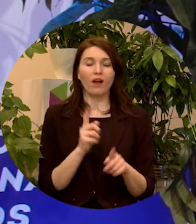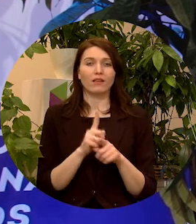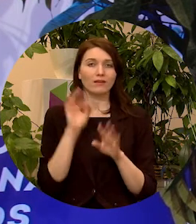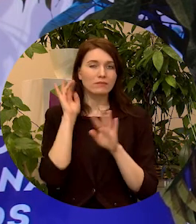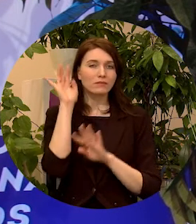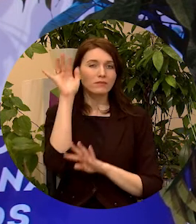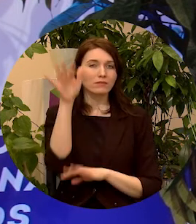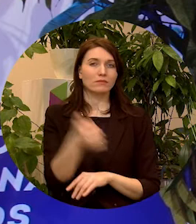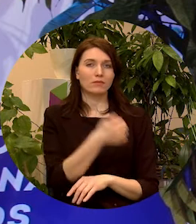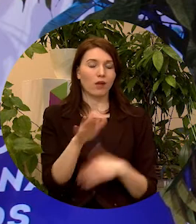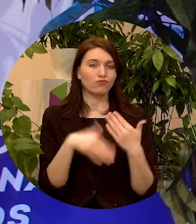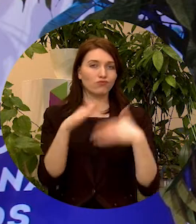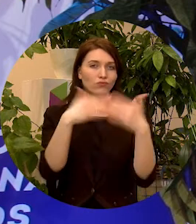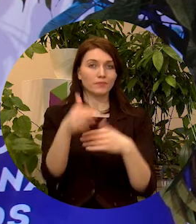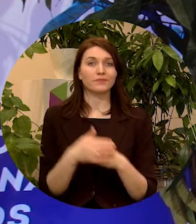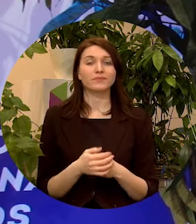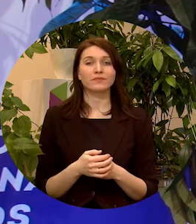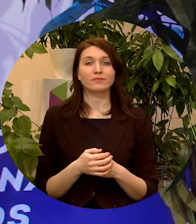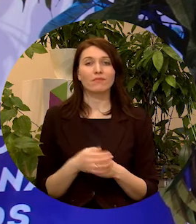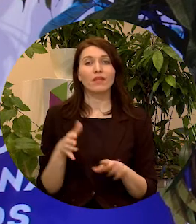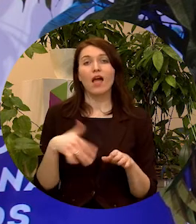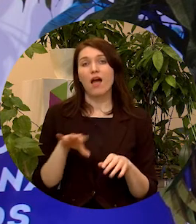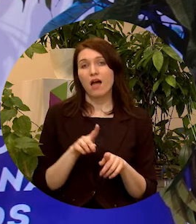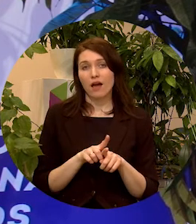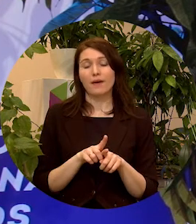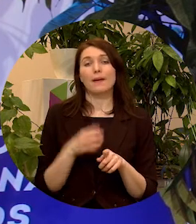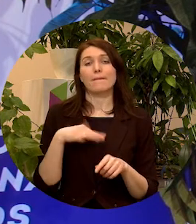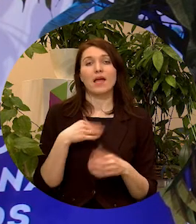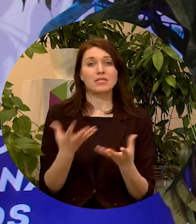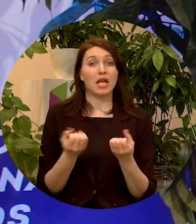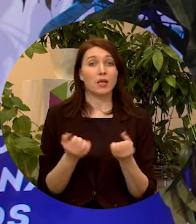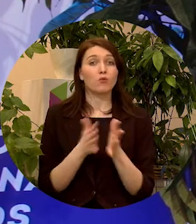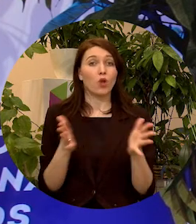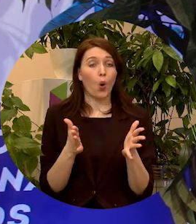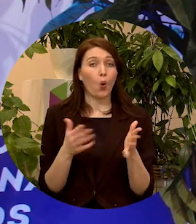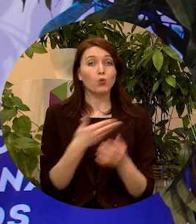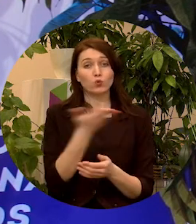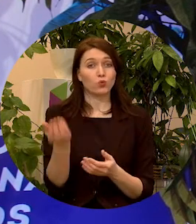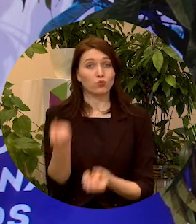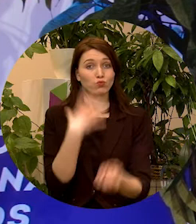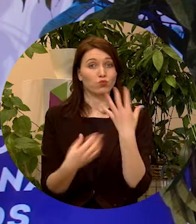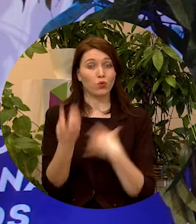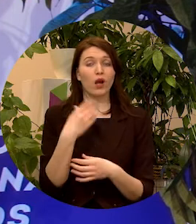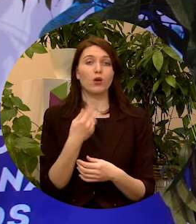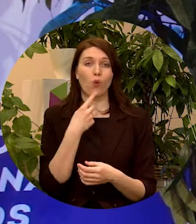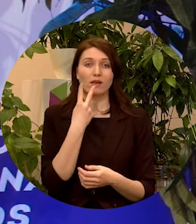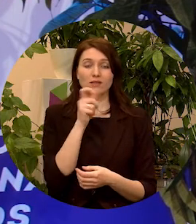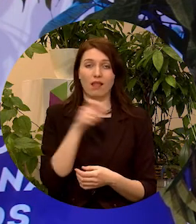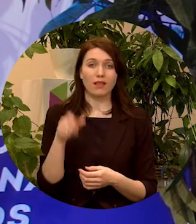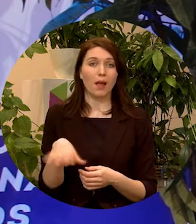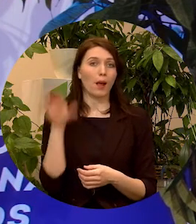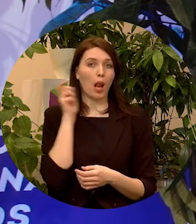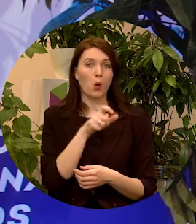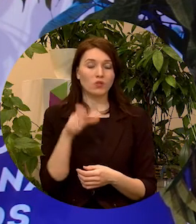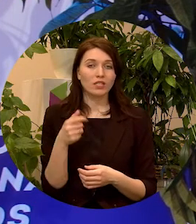visus turpmākos gadus. Bet mēs arī esam saņēmuši diezgan daudz vīziju no jums, no mūsu skatītājiem,